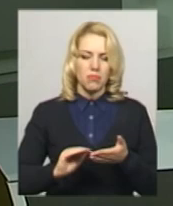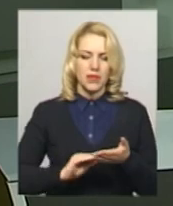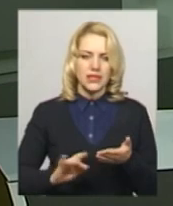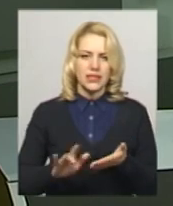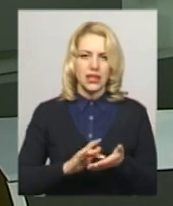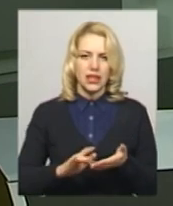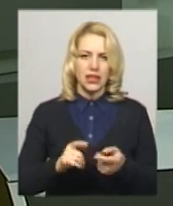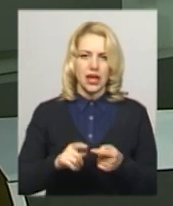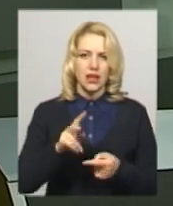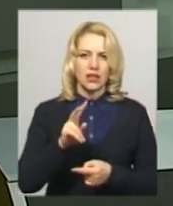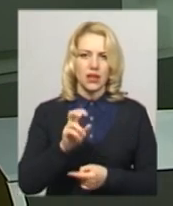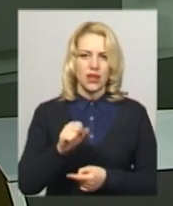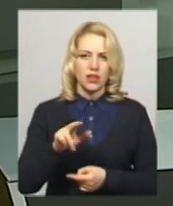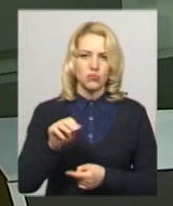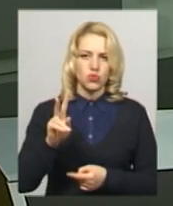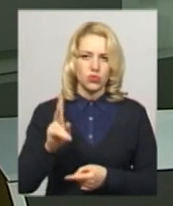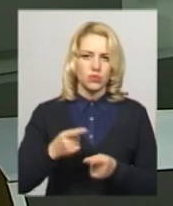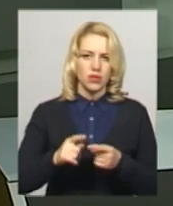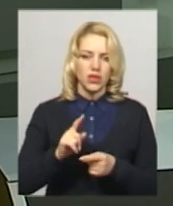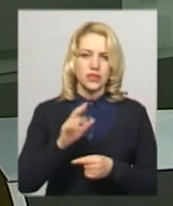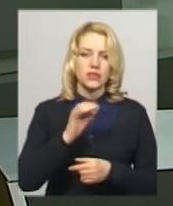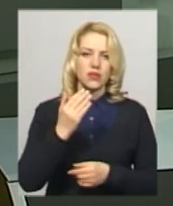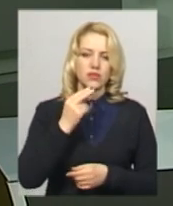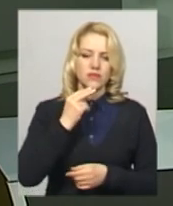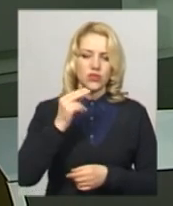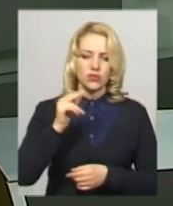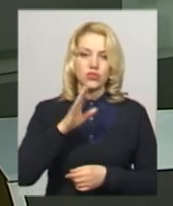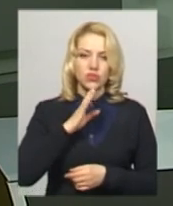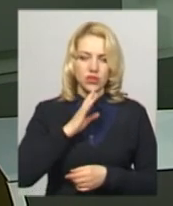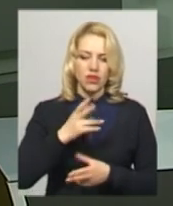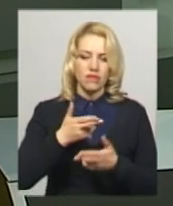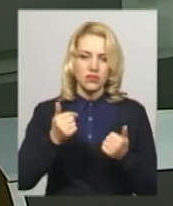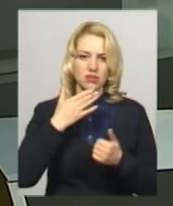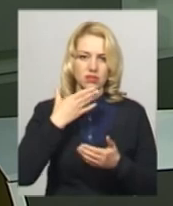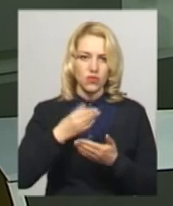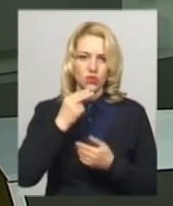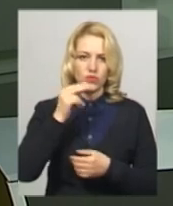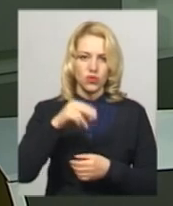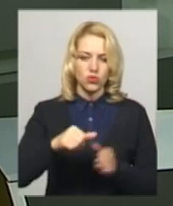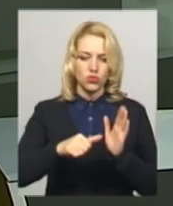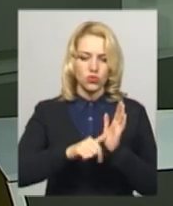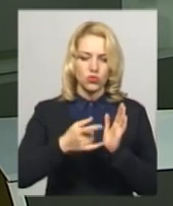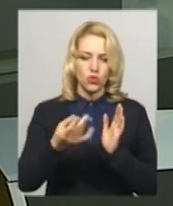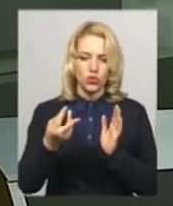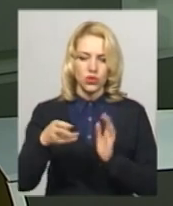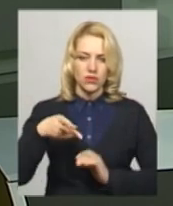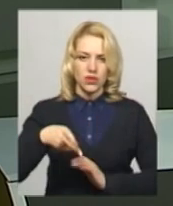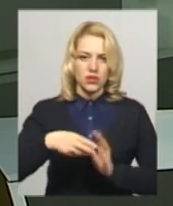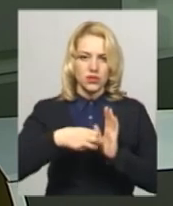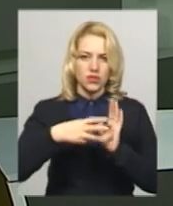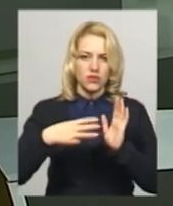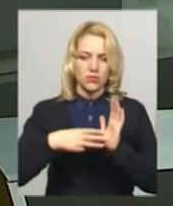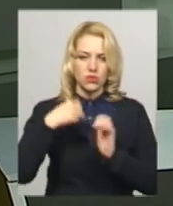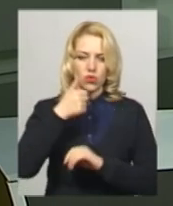Франчук. За її словами, в судовому засіданні обвинувачена свою вину визнала. Нагадаю, 6 грудня 2018 року